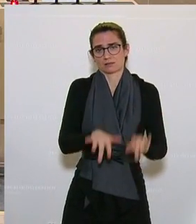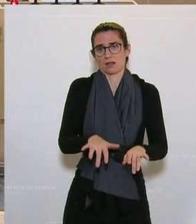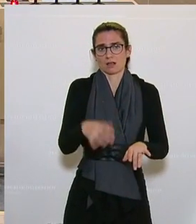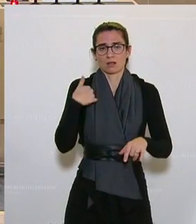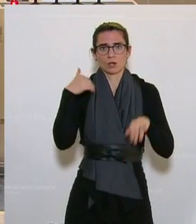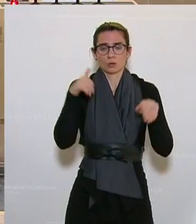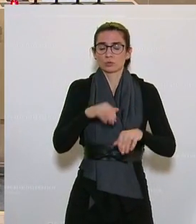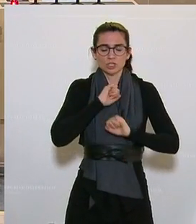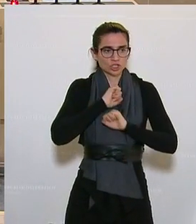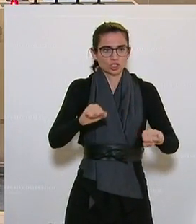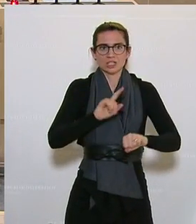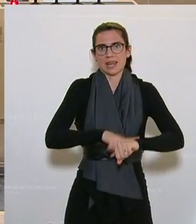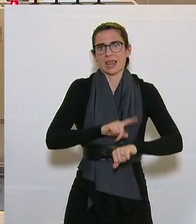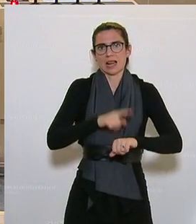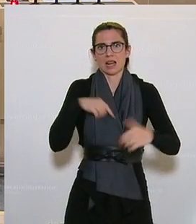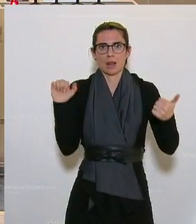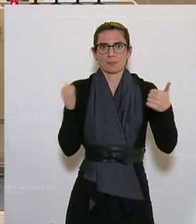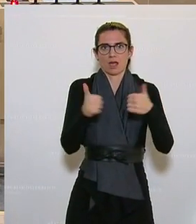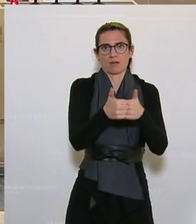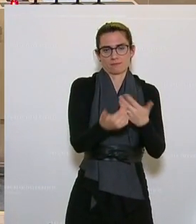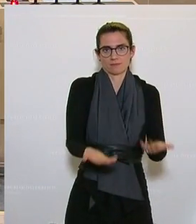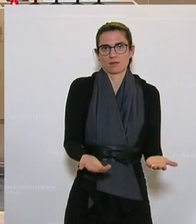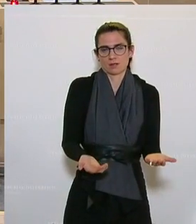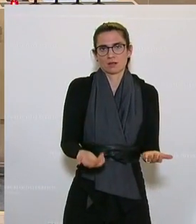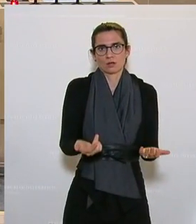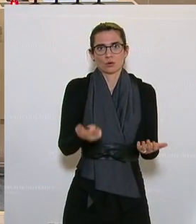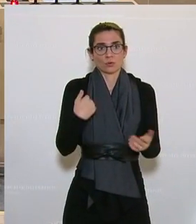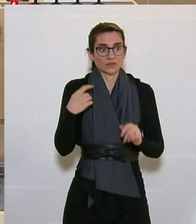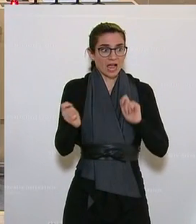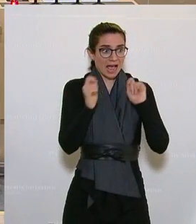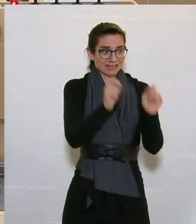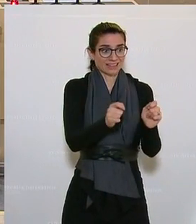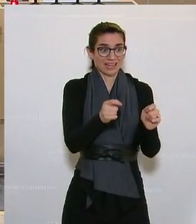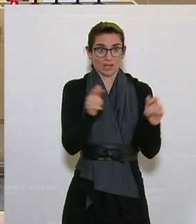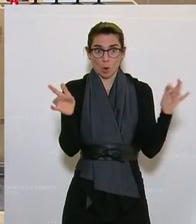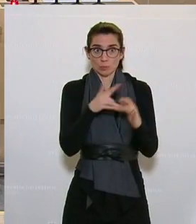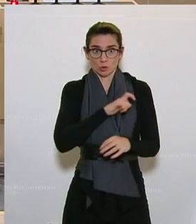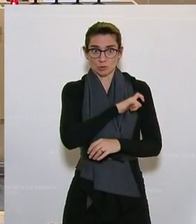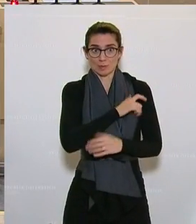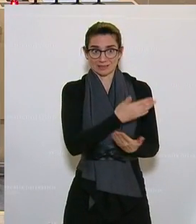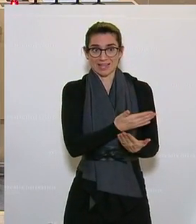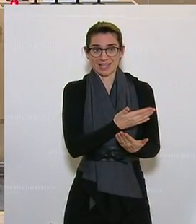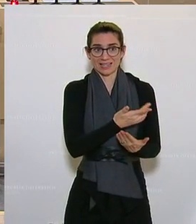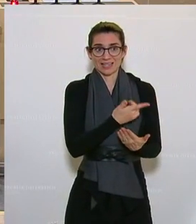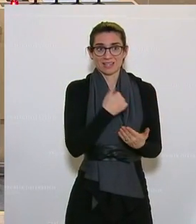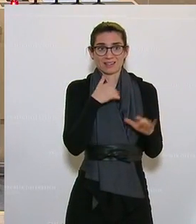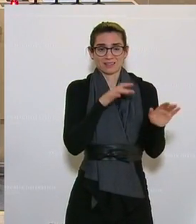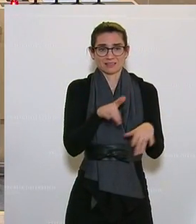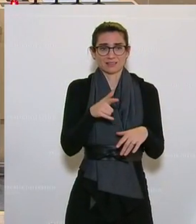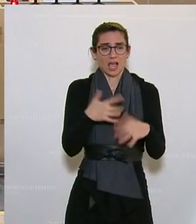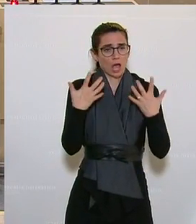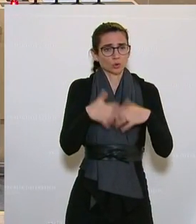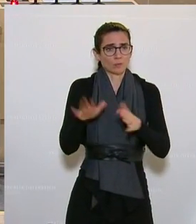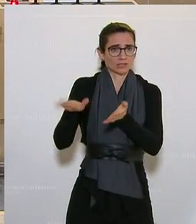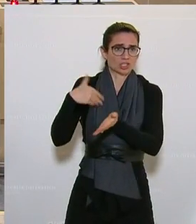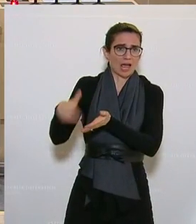daran gesetzt werden, so schnell wie möglich aufzuholen. Und dass die Anträge seitens der Oppositionsparteien hier durchgehend